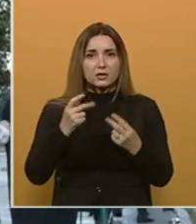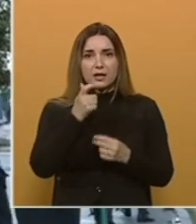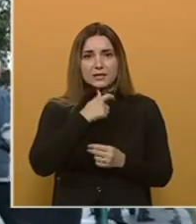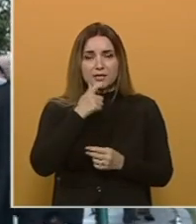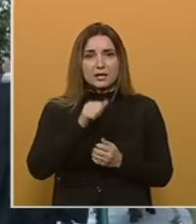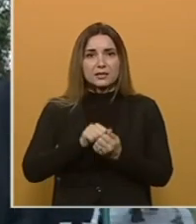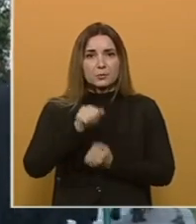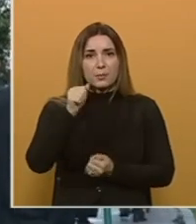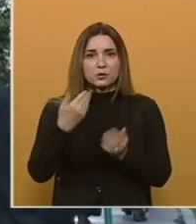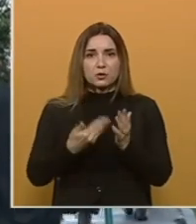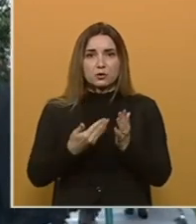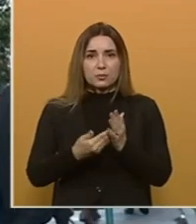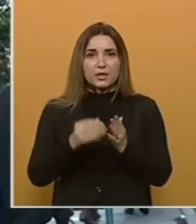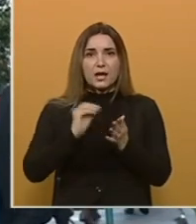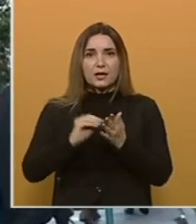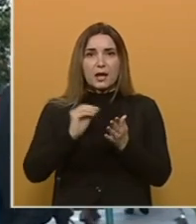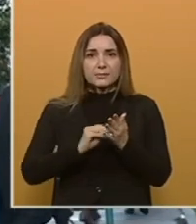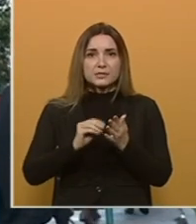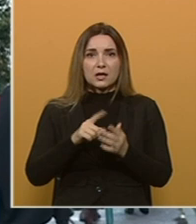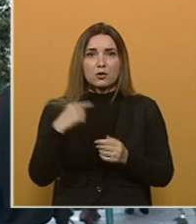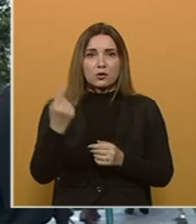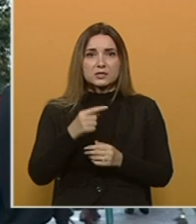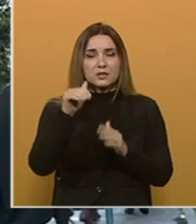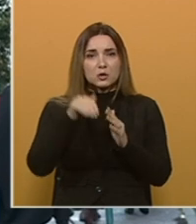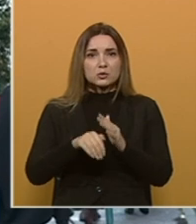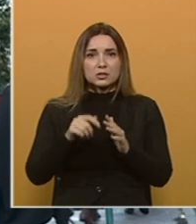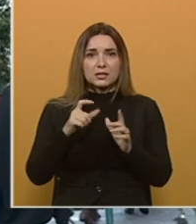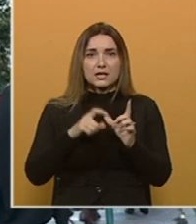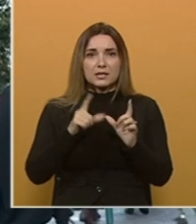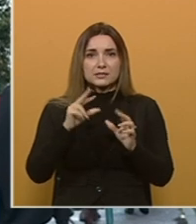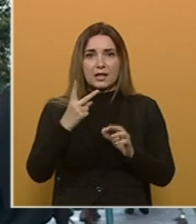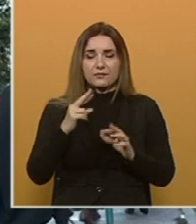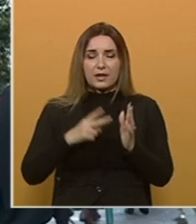najstarijeg diplomatskog dokumenta napisanog kod svih Južnih Slovena.